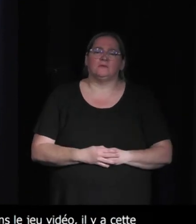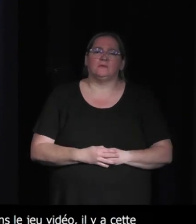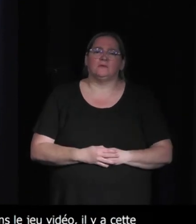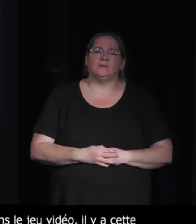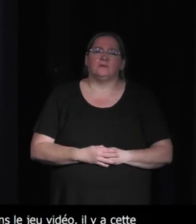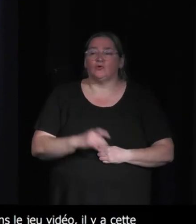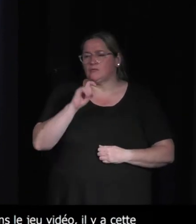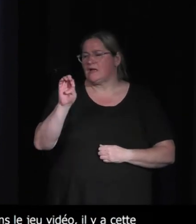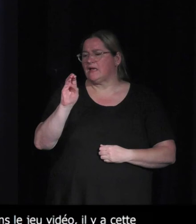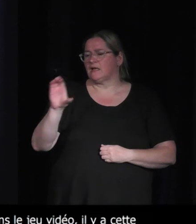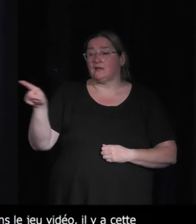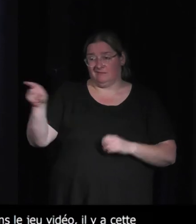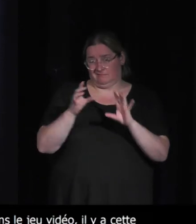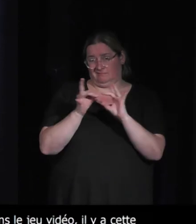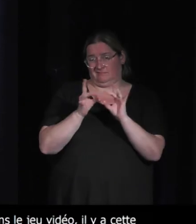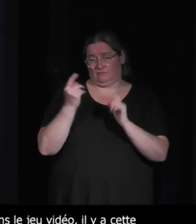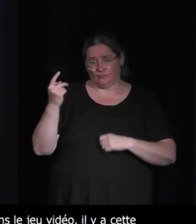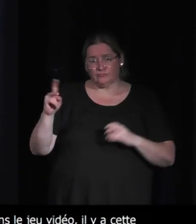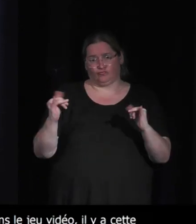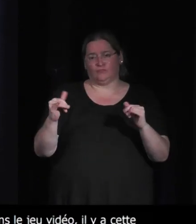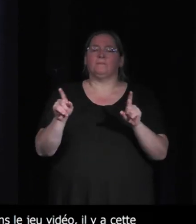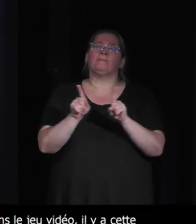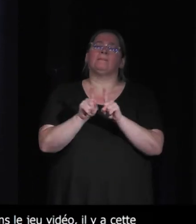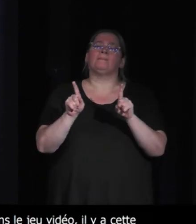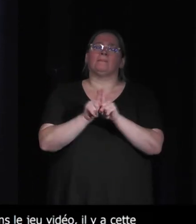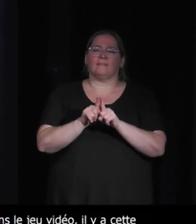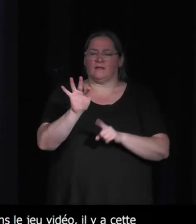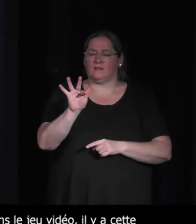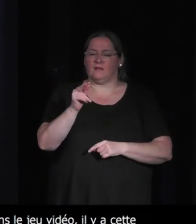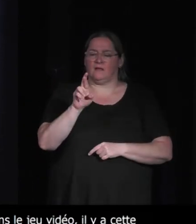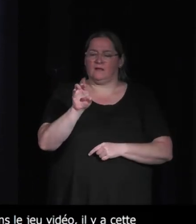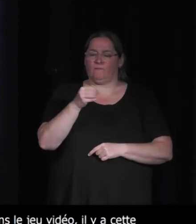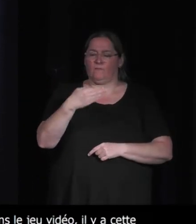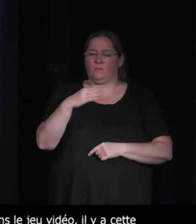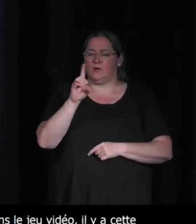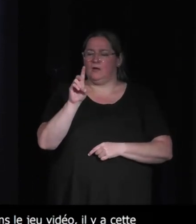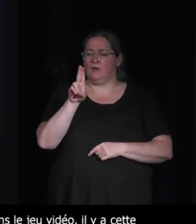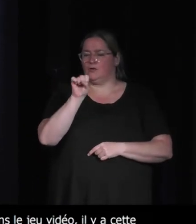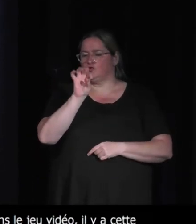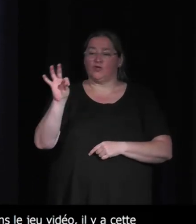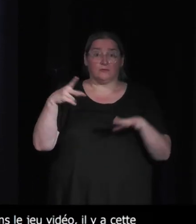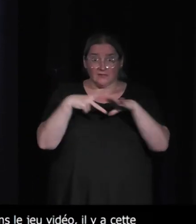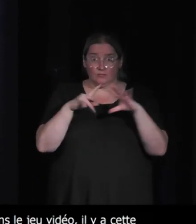il y avait Eric tout à l'heure mais au début de From Dust l'animal était vraiment